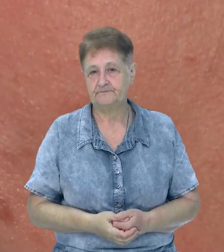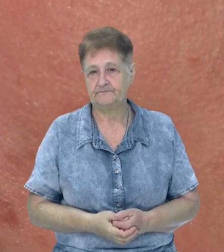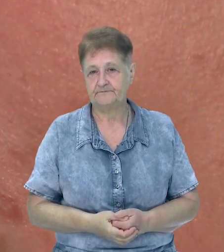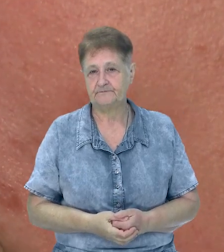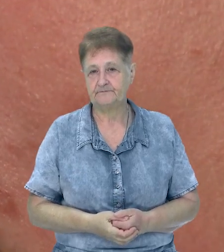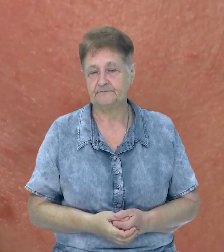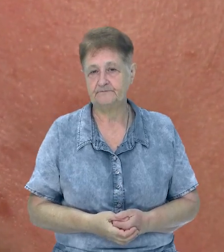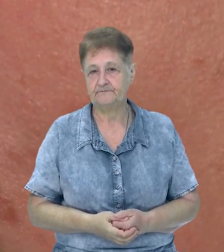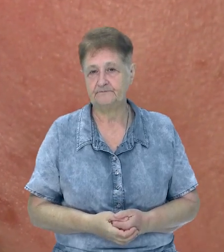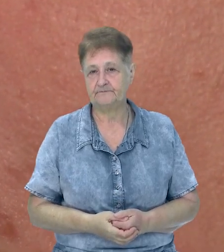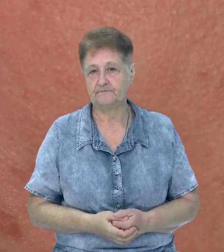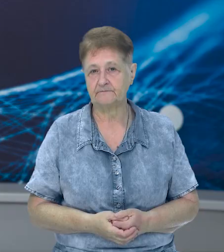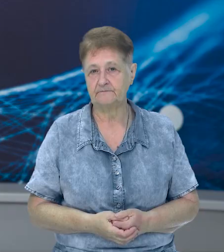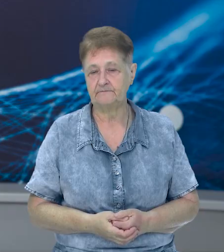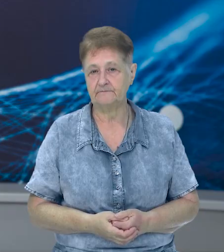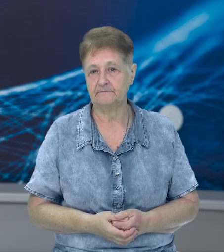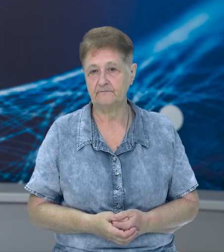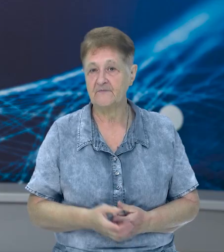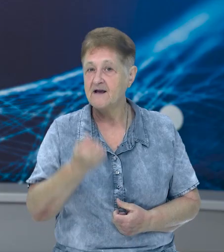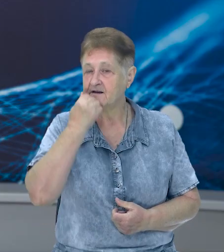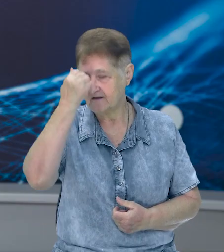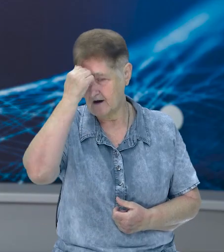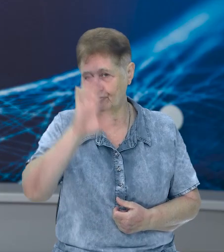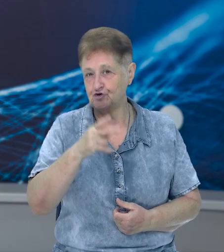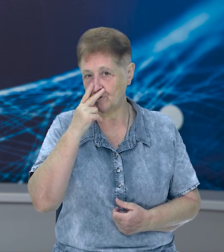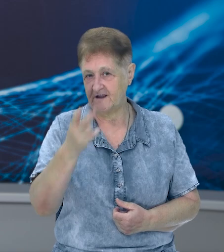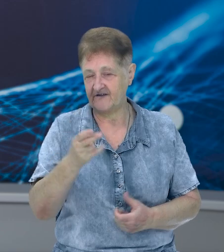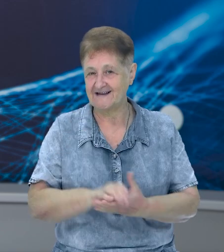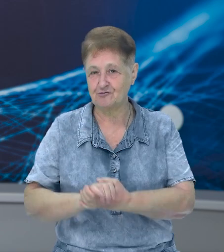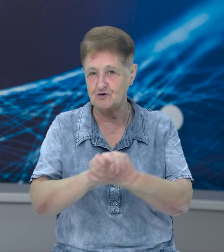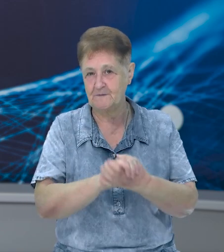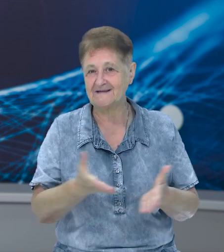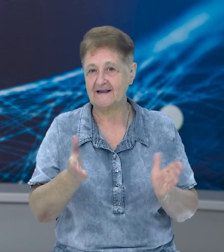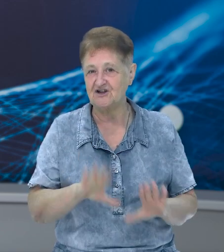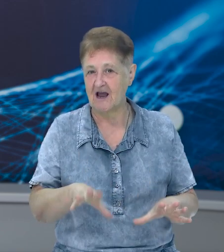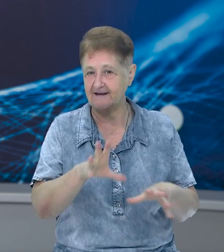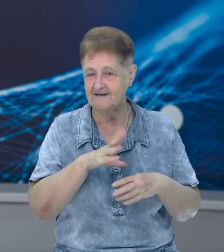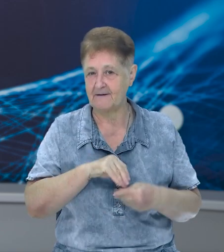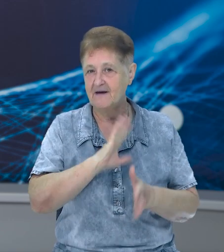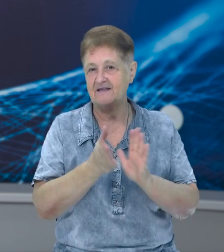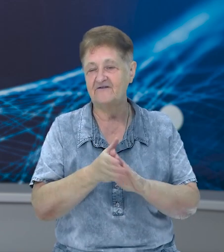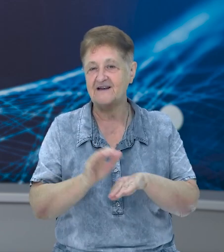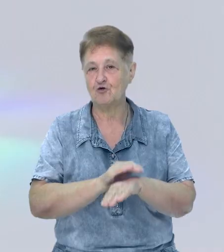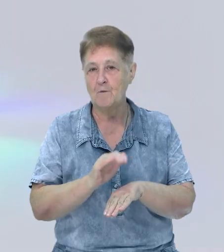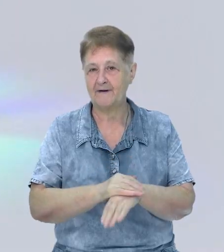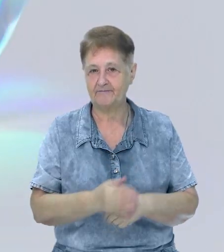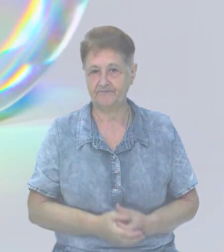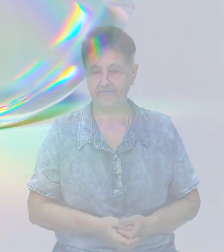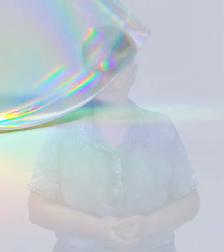Суспільне новини Чернігів. Дякую, що дивитеся Суспільне. Залишайтеся з нами. На все добре.